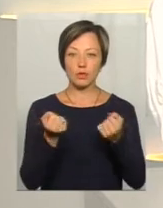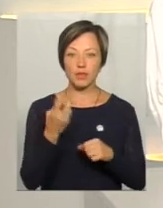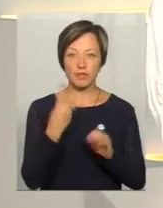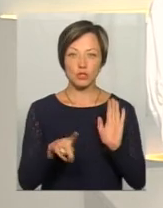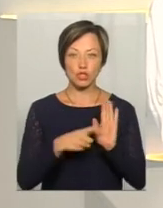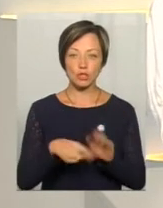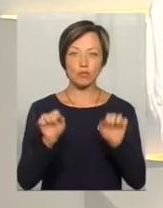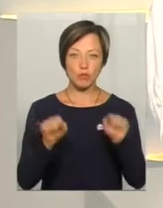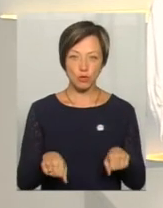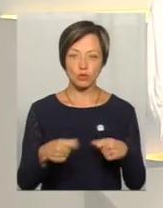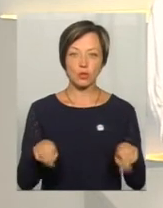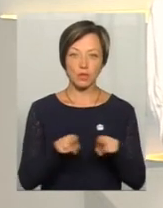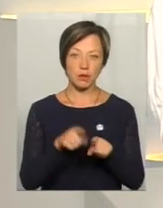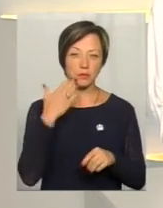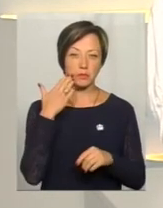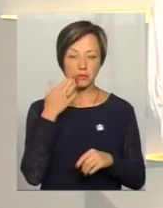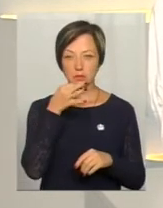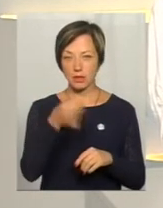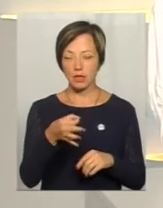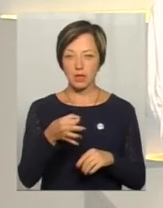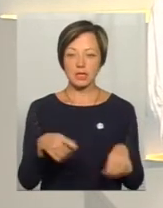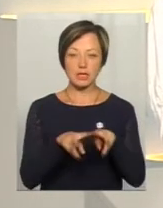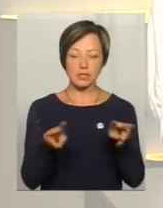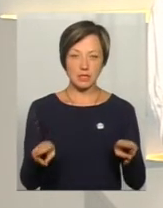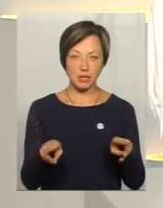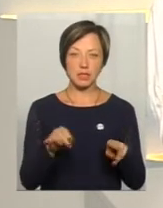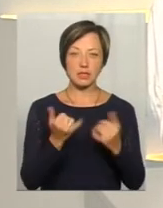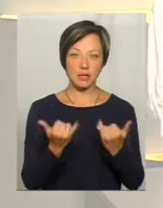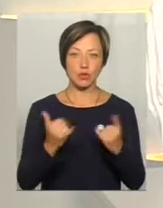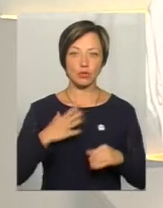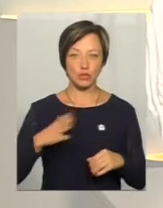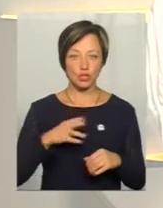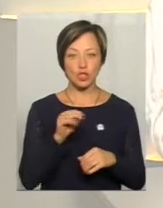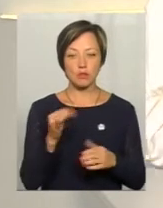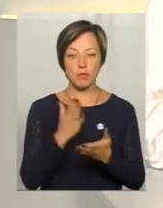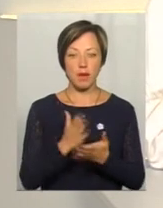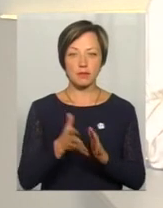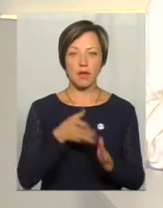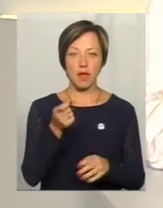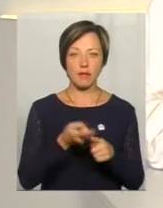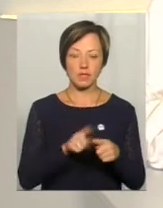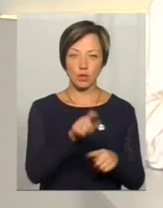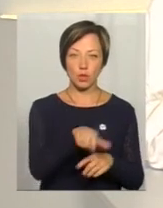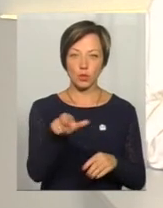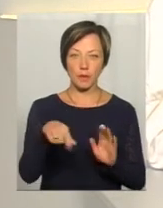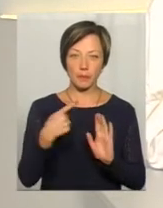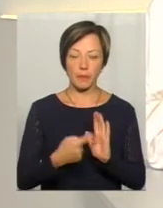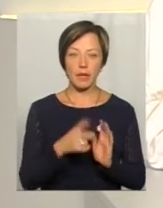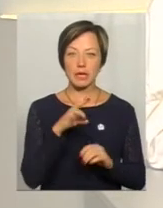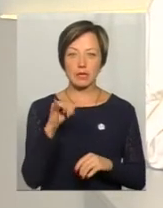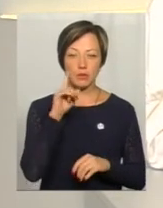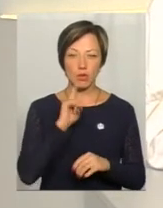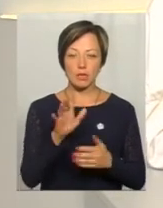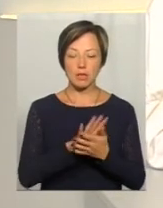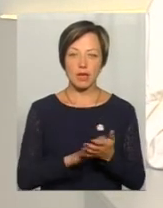то можемо так прикинути, що приблизно стільки і зараз очікують? Чи маєте ви вже заяви цих людей? Ні, ще поки заяв